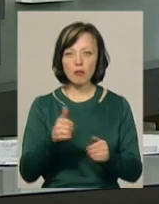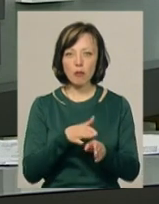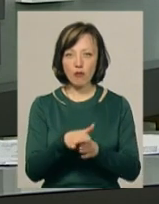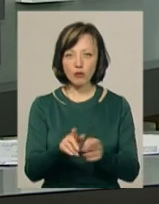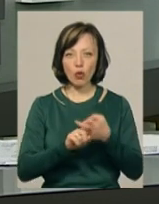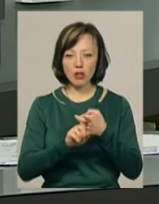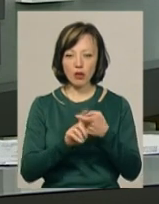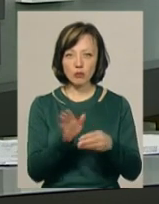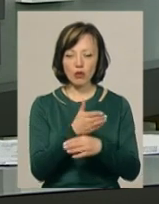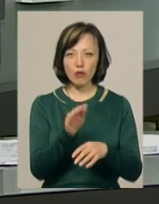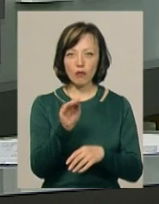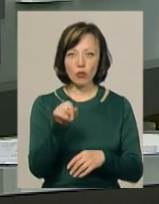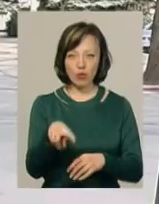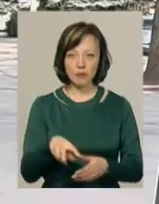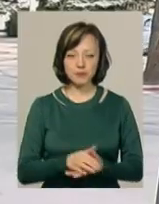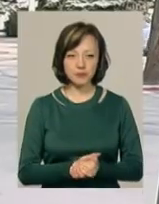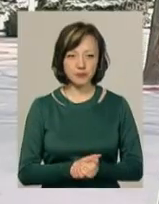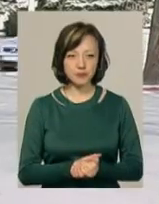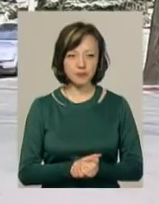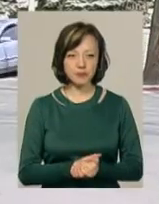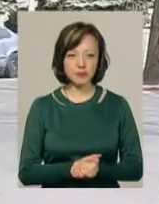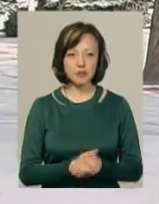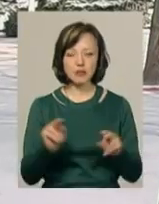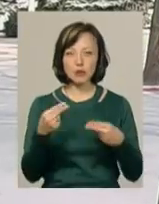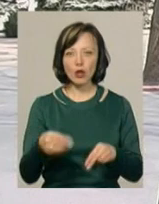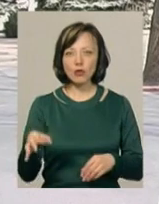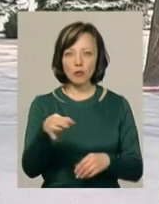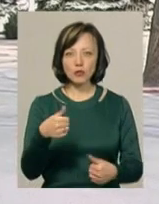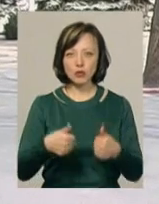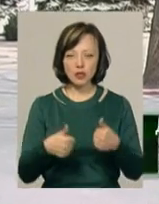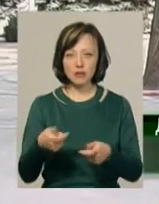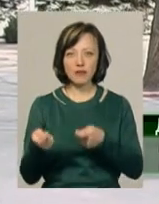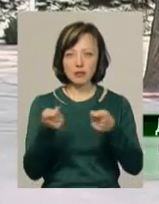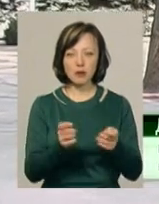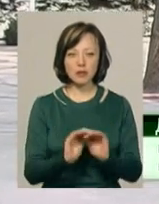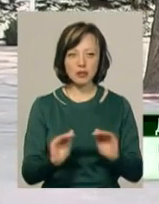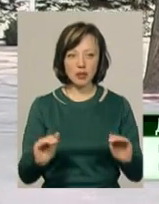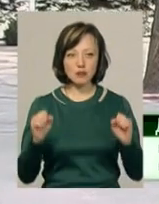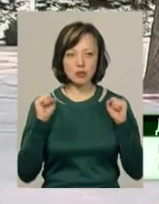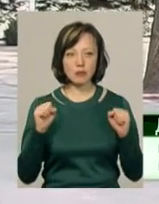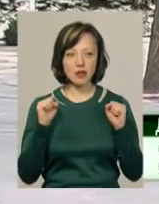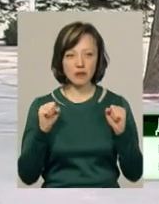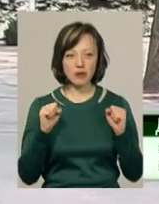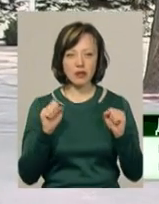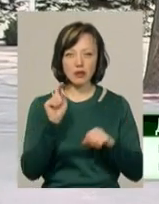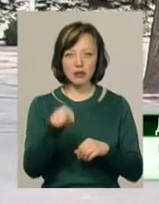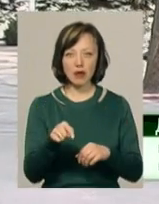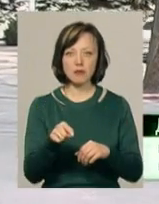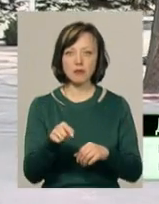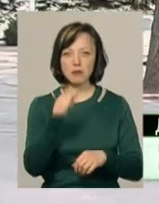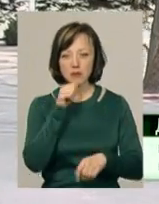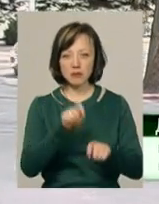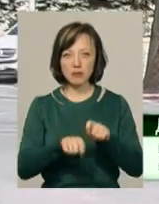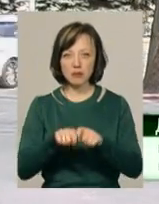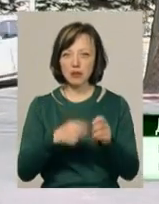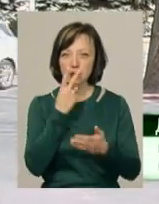повноконтактному розділі «Фул». «В чемпіонаті області, турніри ми веземо дітей, спортсменів, ми їх там обкатуємо,